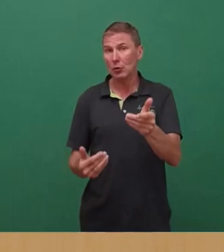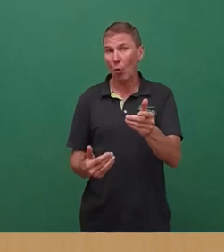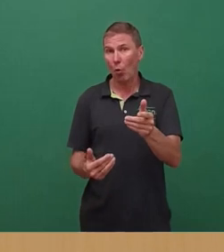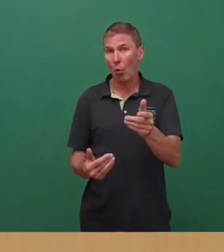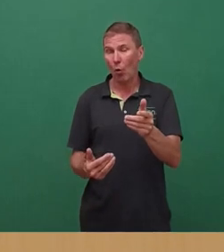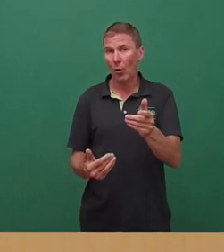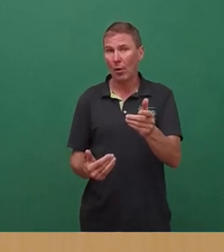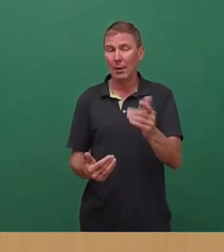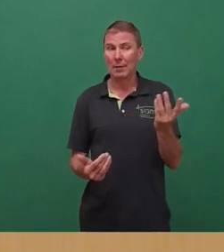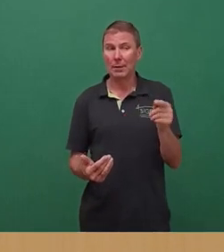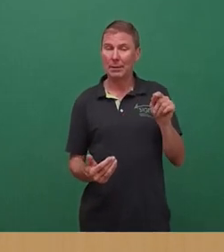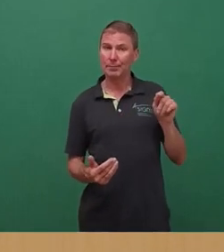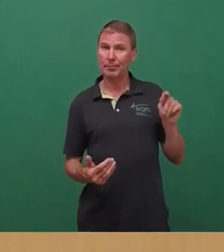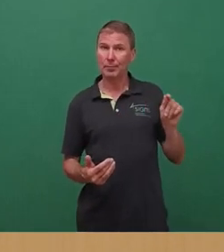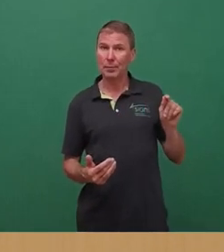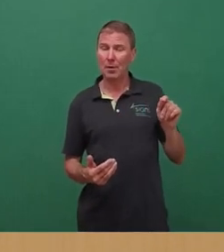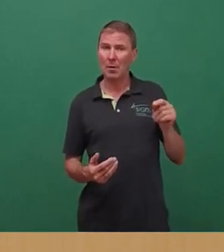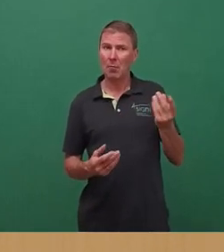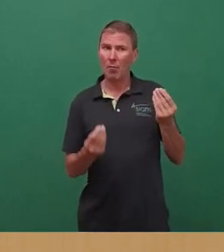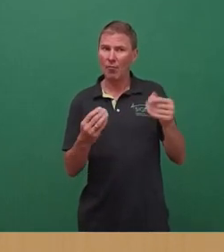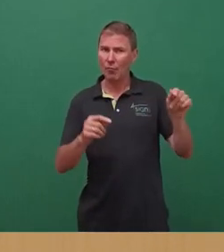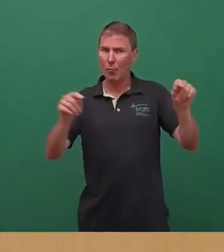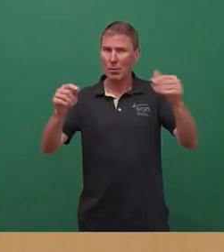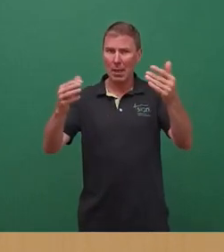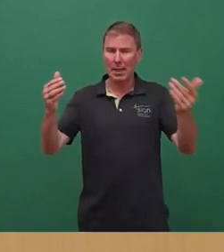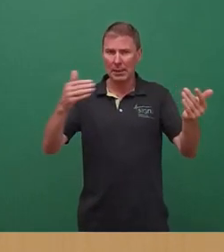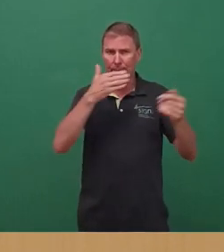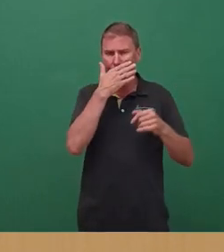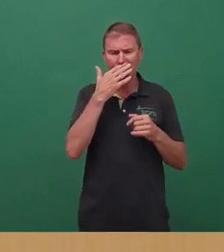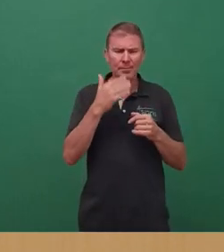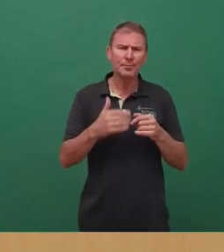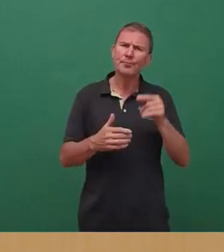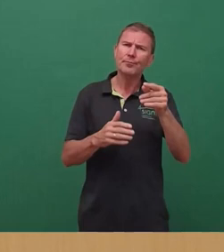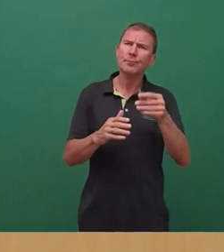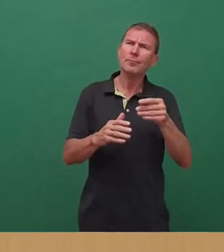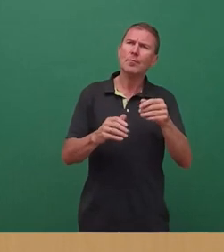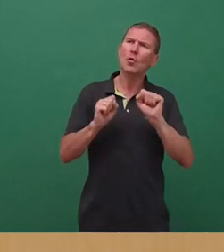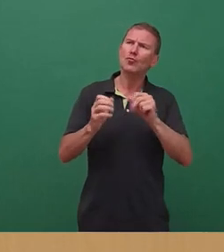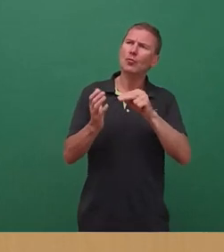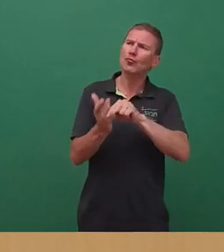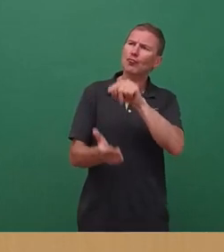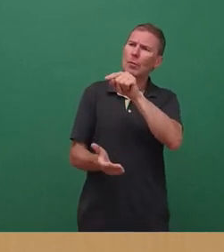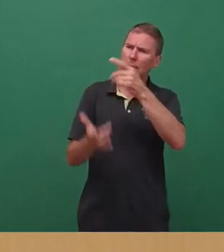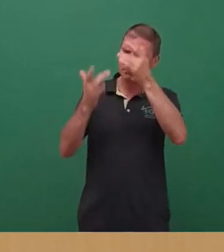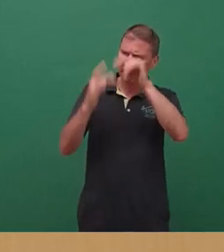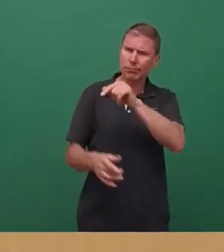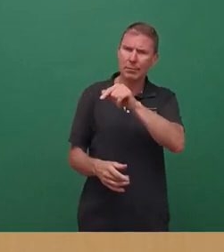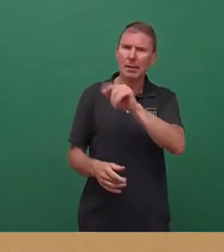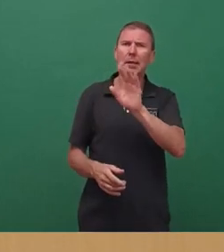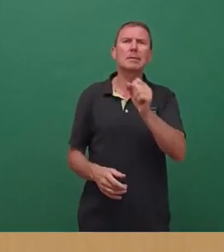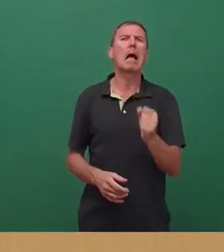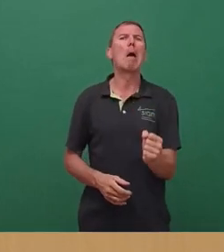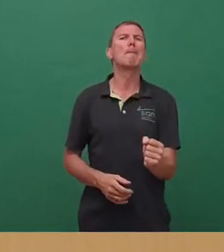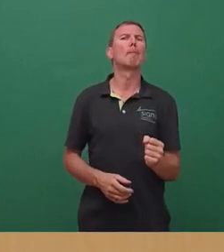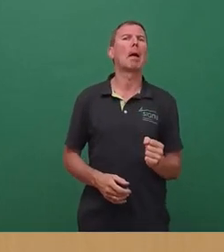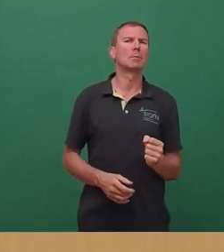teilweise vermutet oder befürchtet, dass die Unterschutzstellung sich als Bremsklotz erweist.